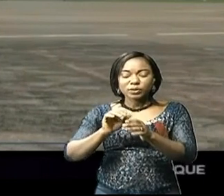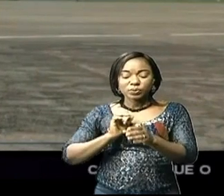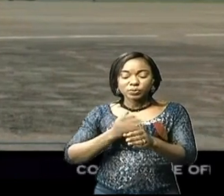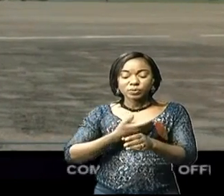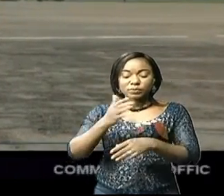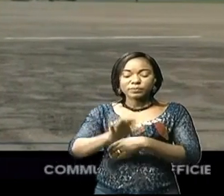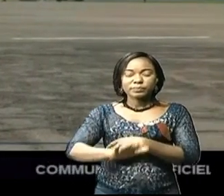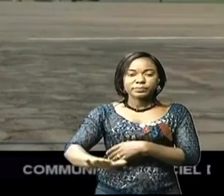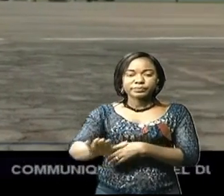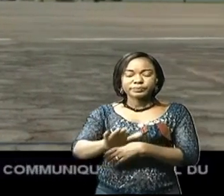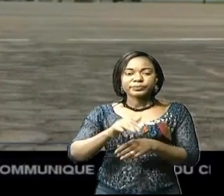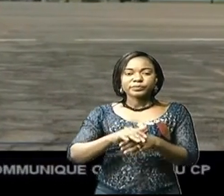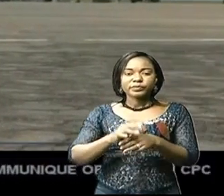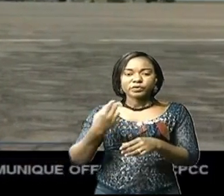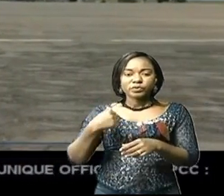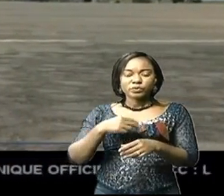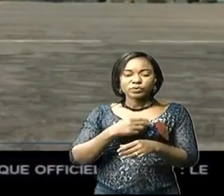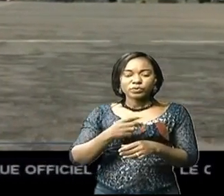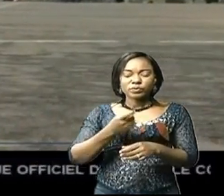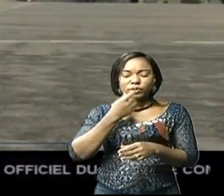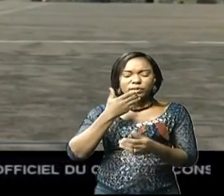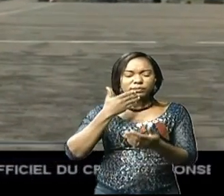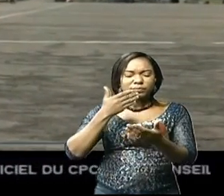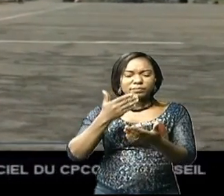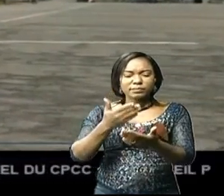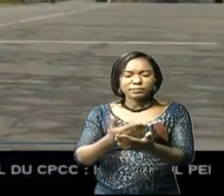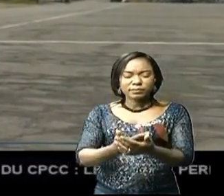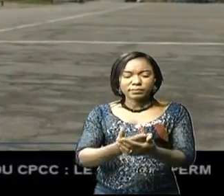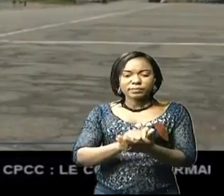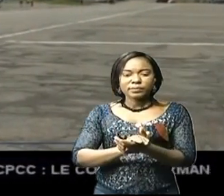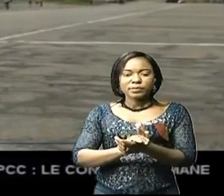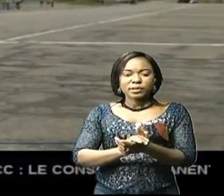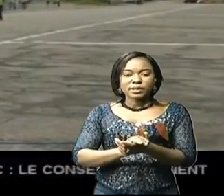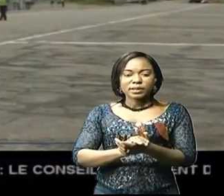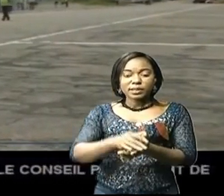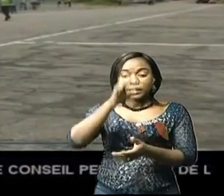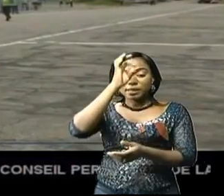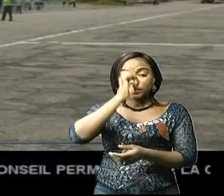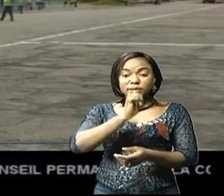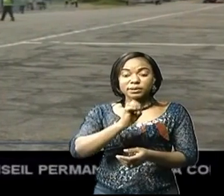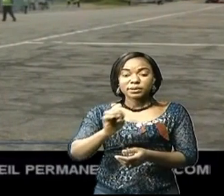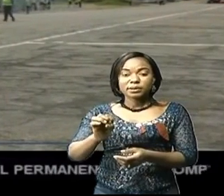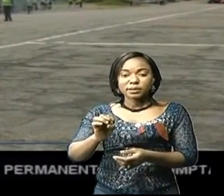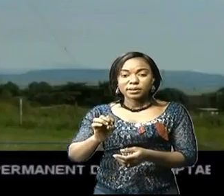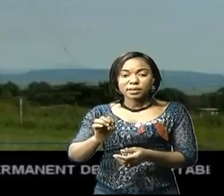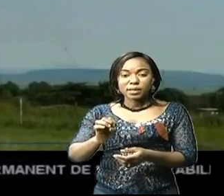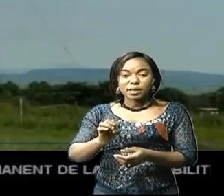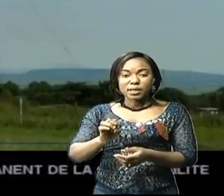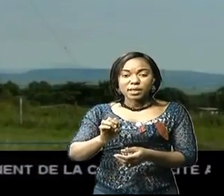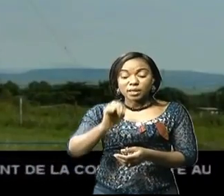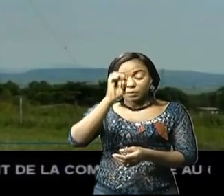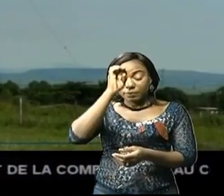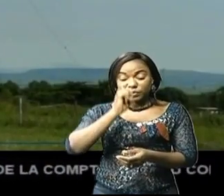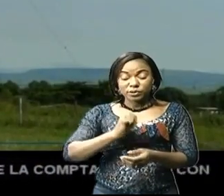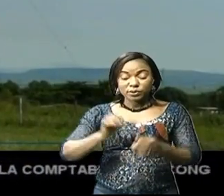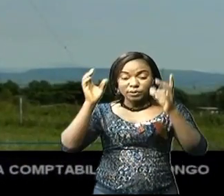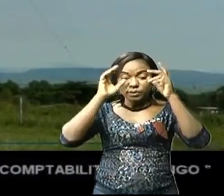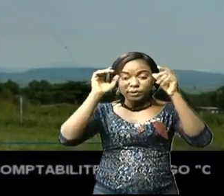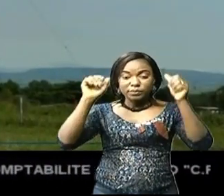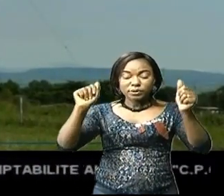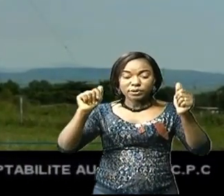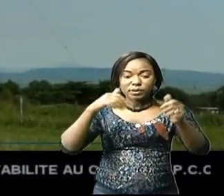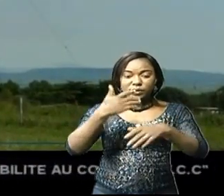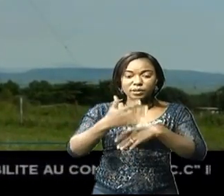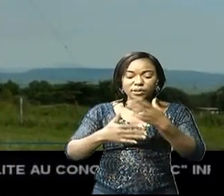pays. Nos vifs remerciements à son Excellence, Monsieur le Président en exercice